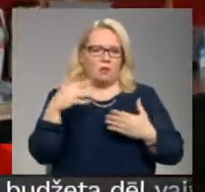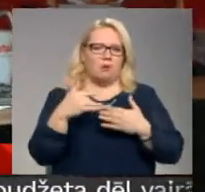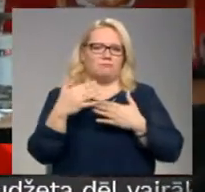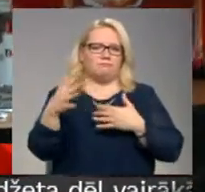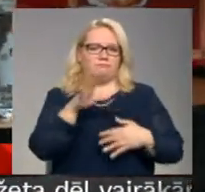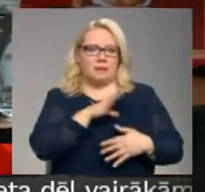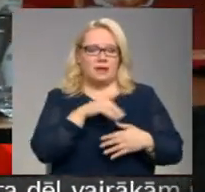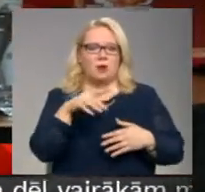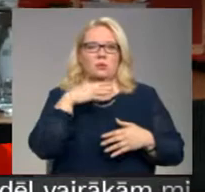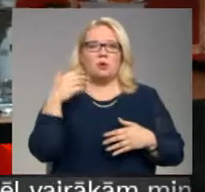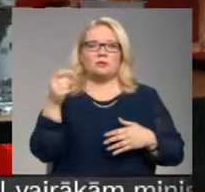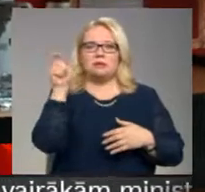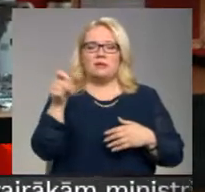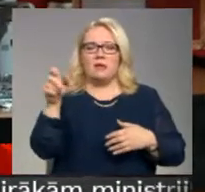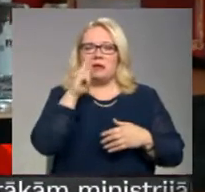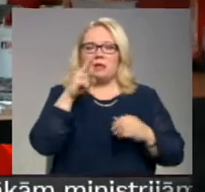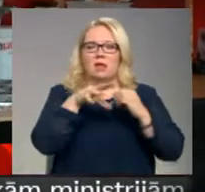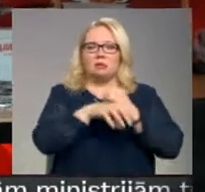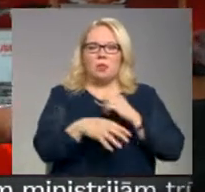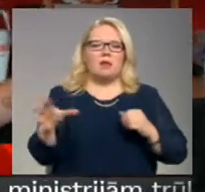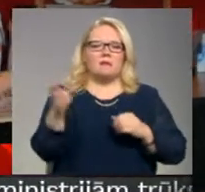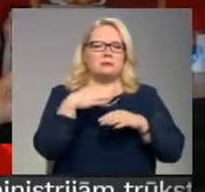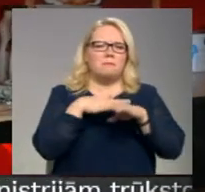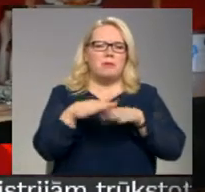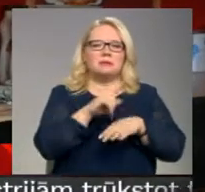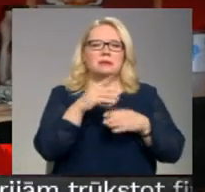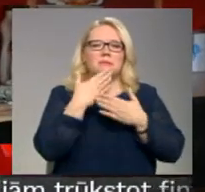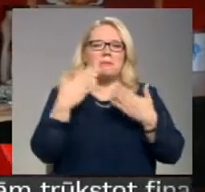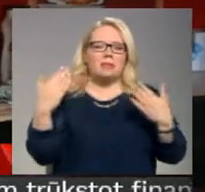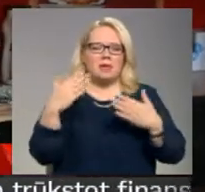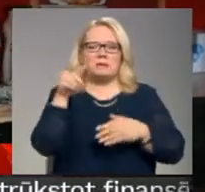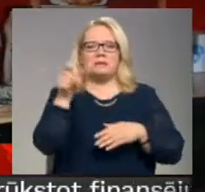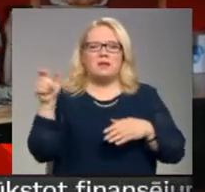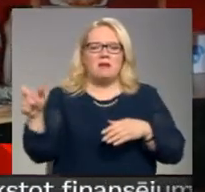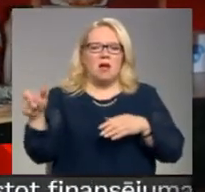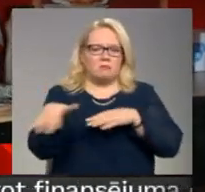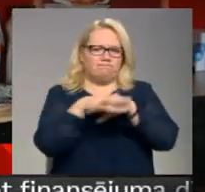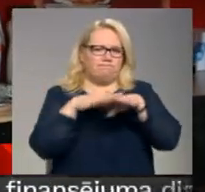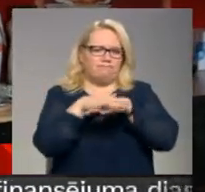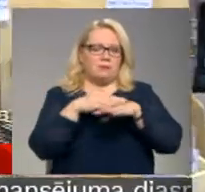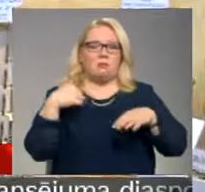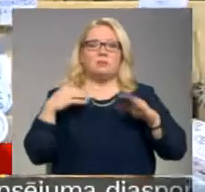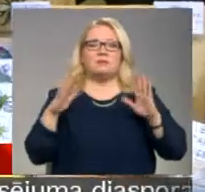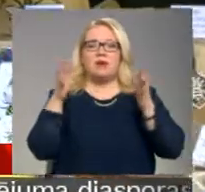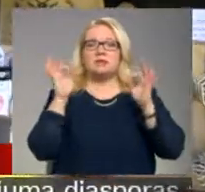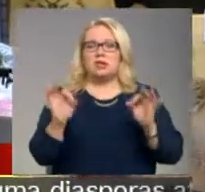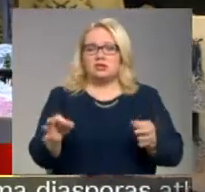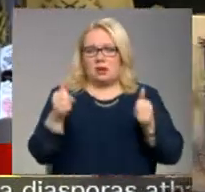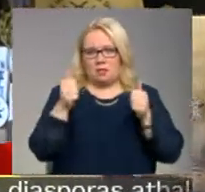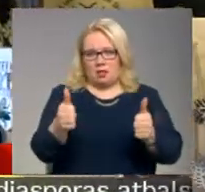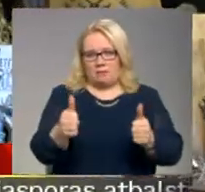cilvēku ir nedēļas nogalēs. Vienkārši viss ir pārpildīts līdz pēdējiem – cilvēku jūra. Mums veicas tiešām labi.